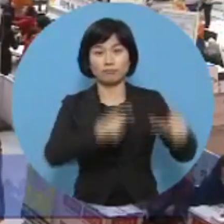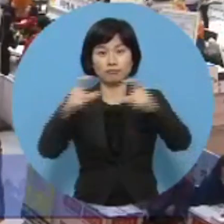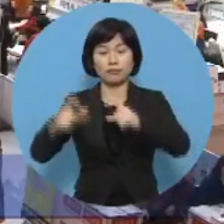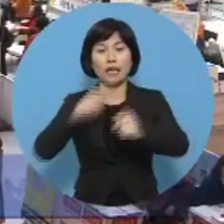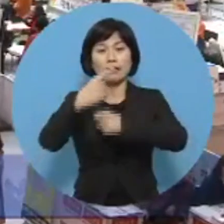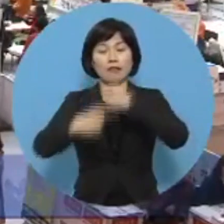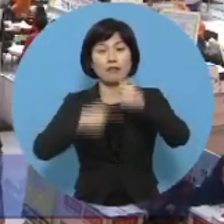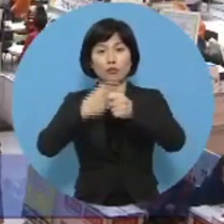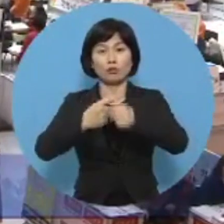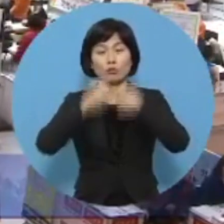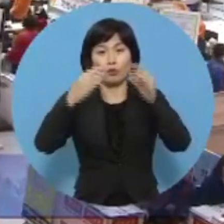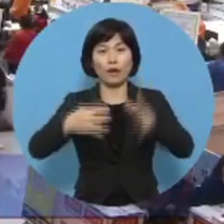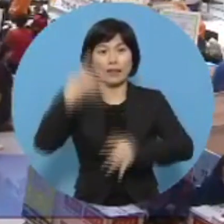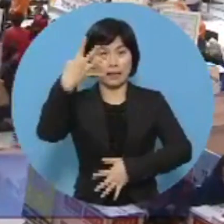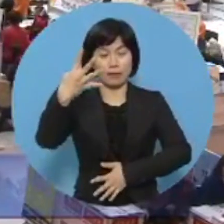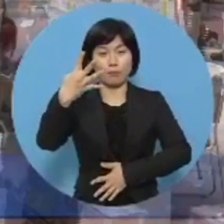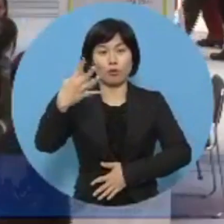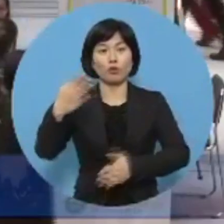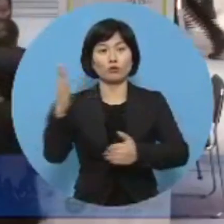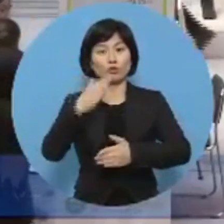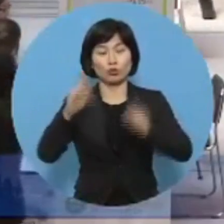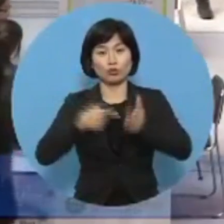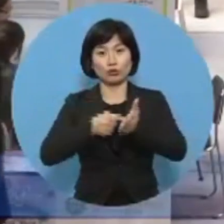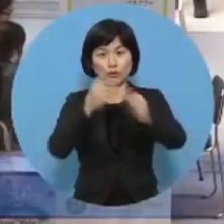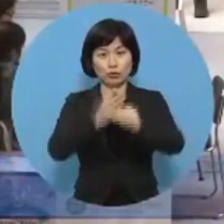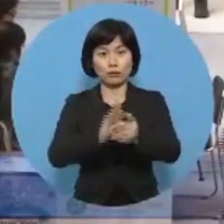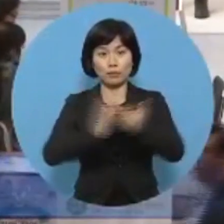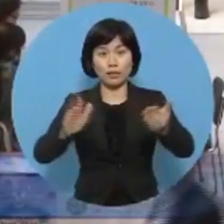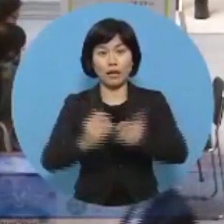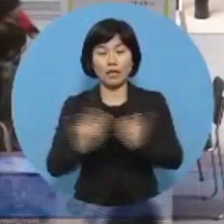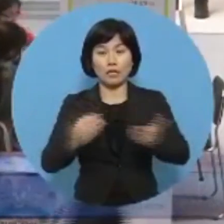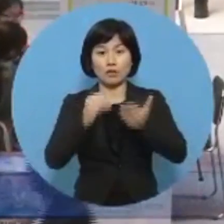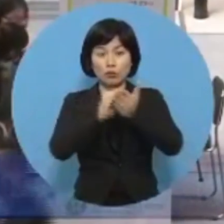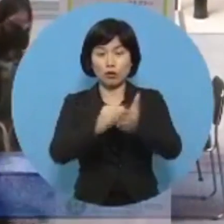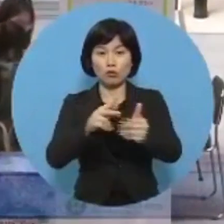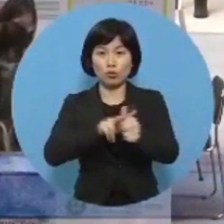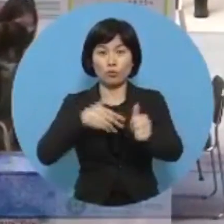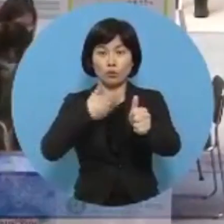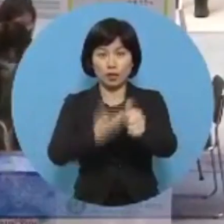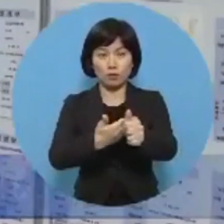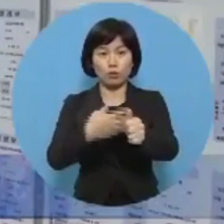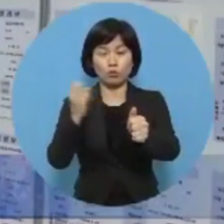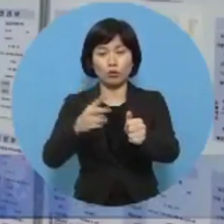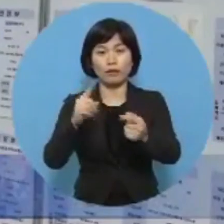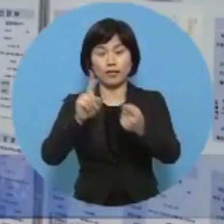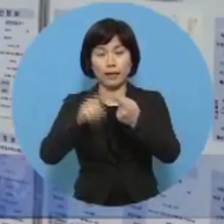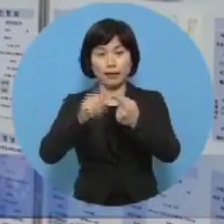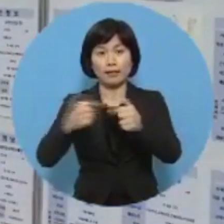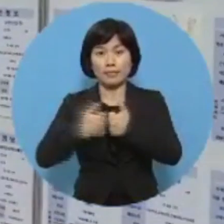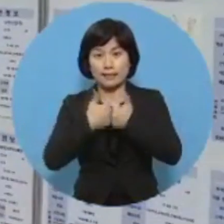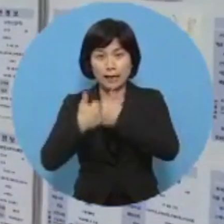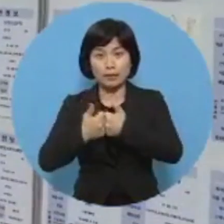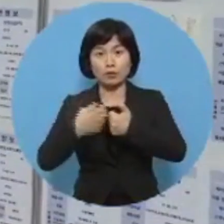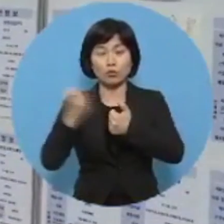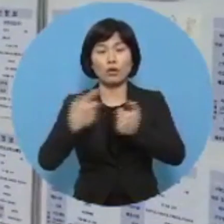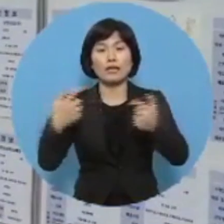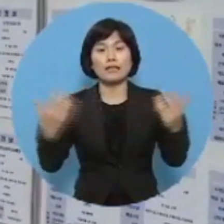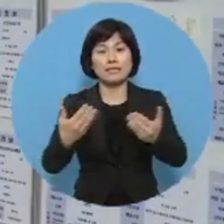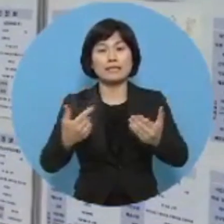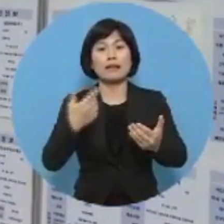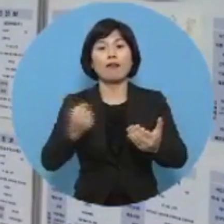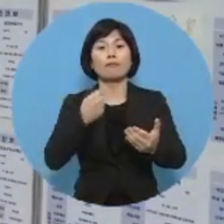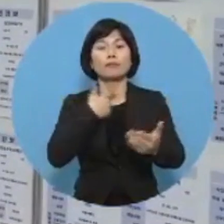4차례 추진하고 있습니다. 취업에 대한 정보 제공, 취업과 창업 상담, 그리고 직업 체험 기회를